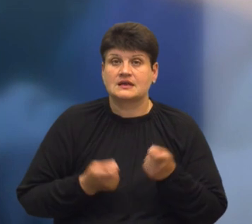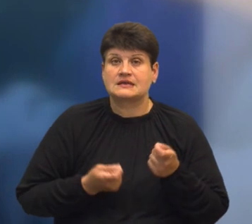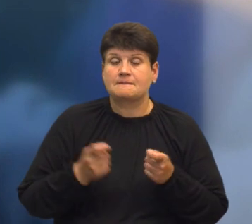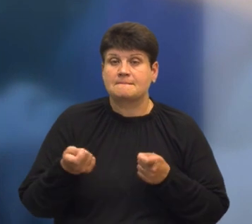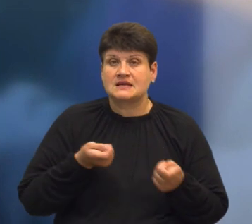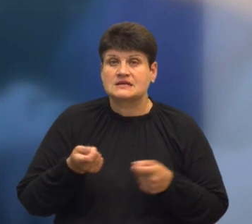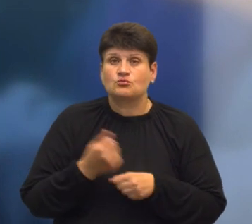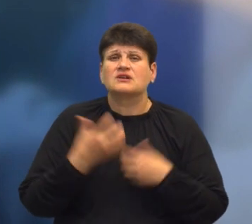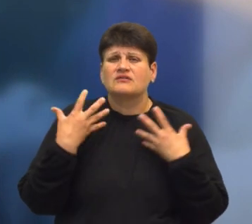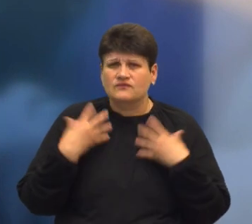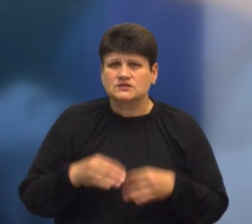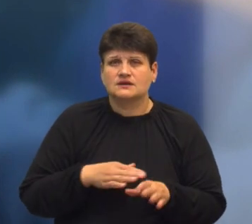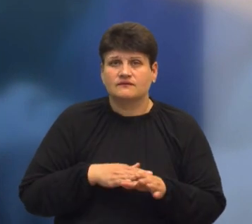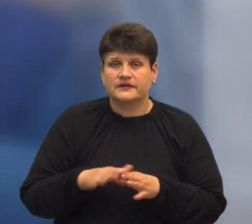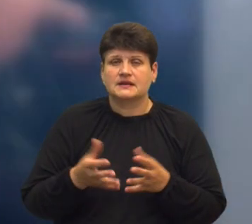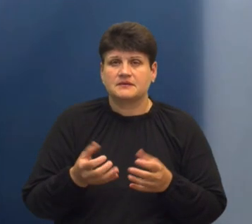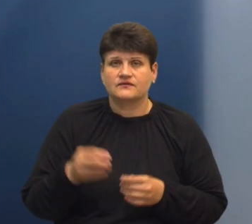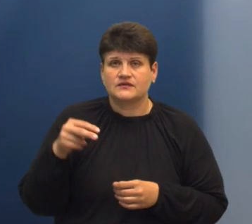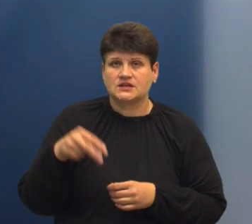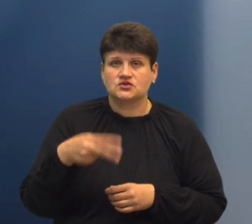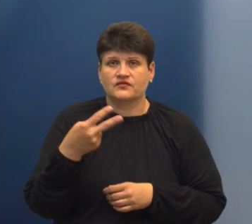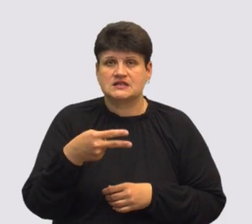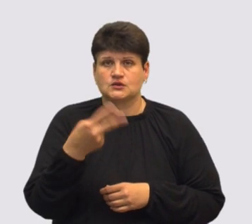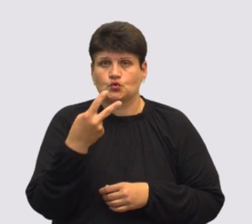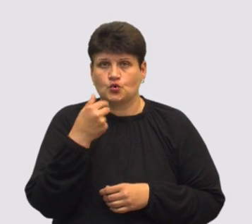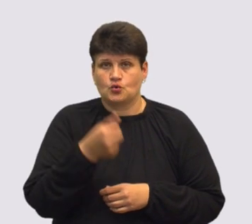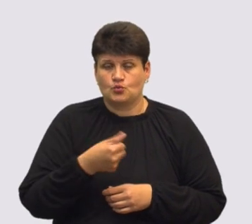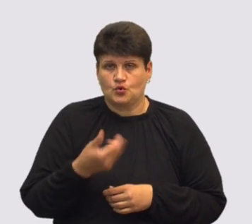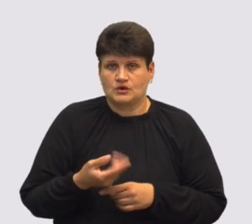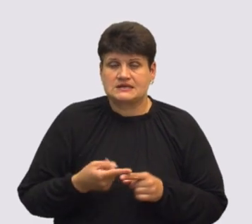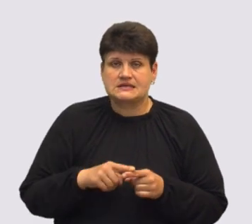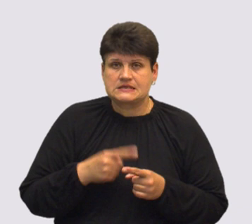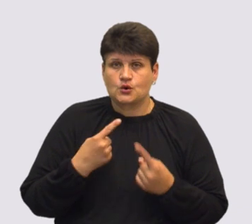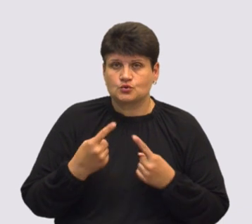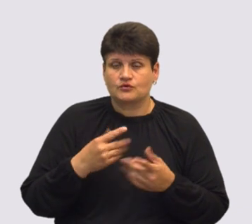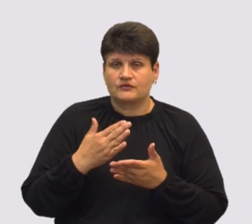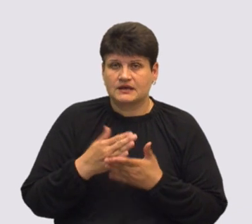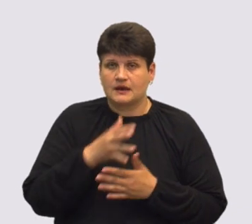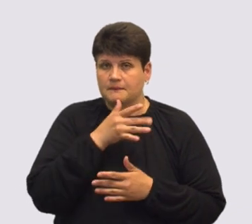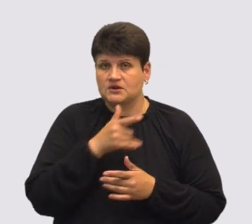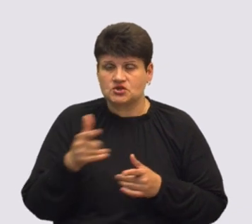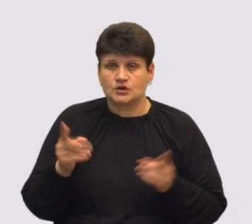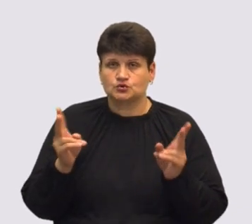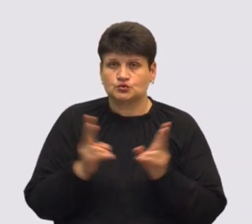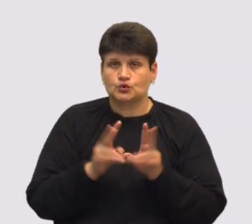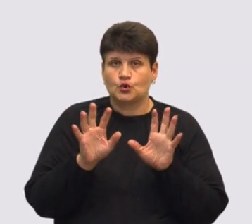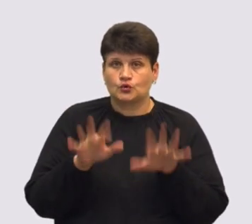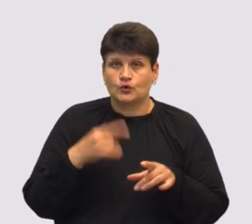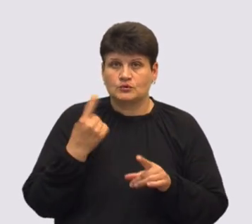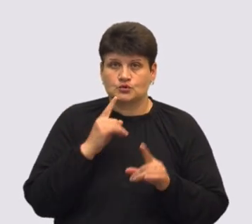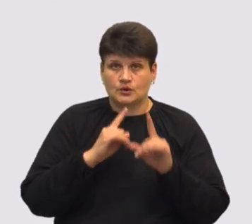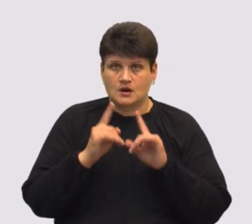роботи, які вже виконані та прийняті в 2022 році. Ця розмова записана під час зустрічі з головою обласної ради.